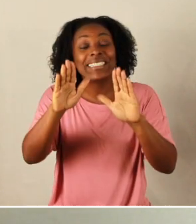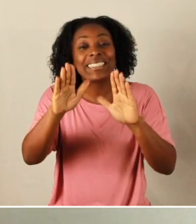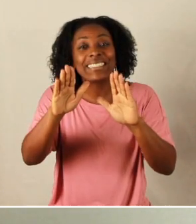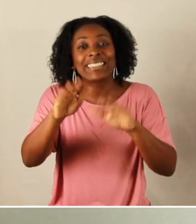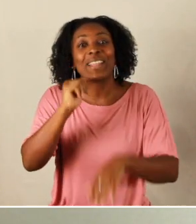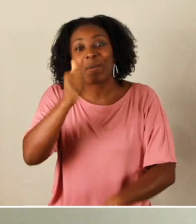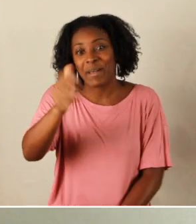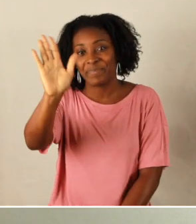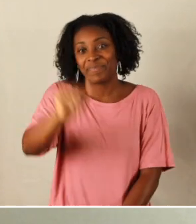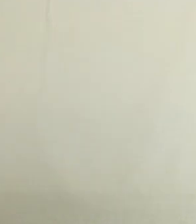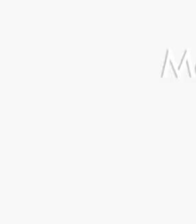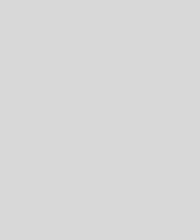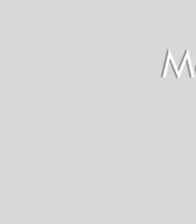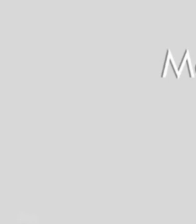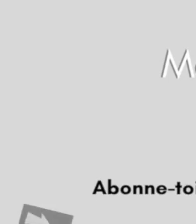on se retrouve demain